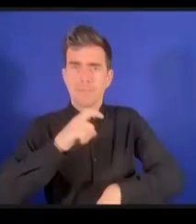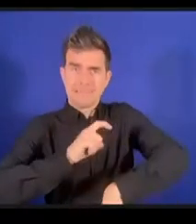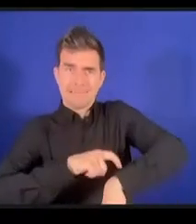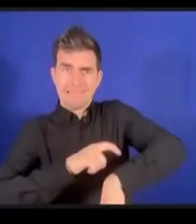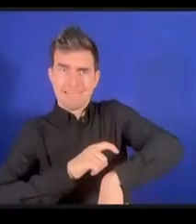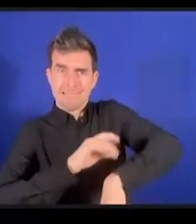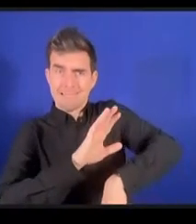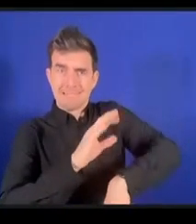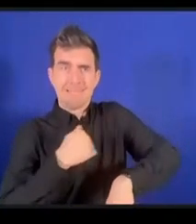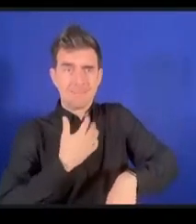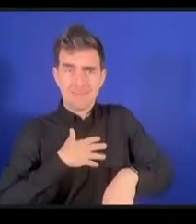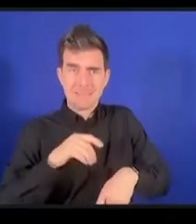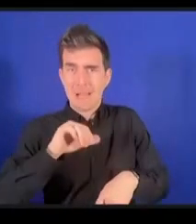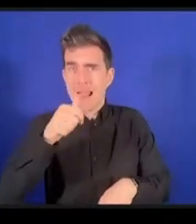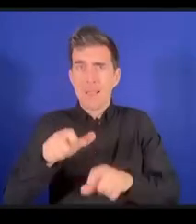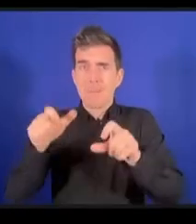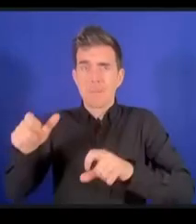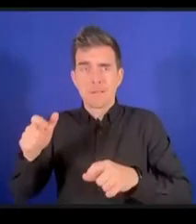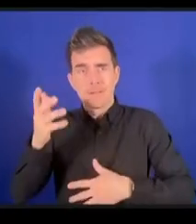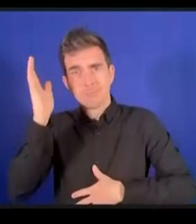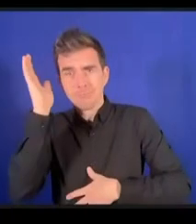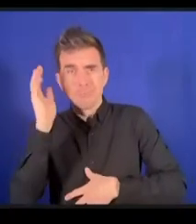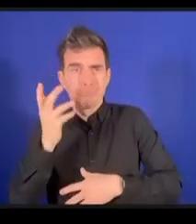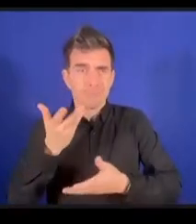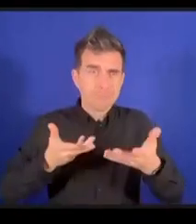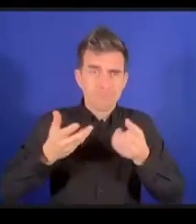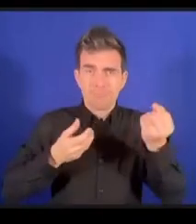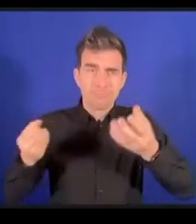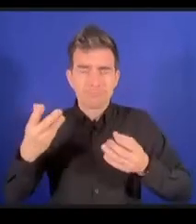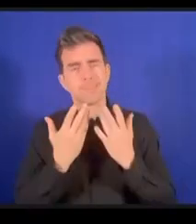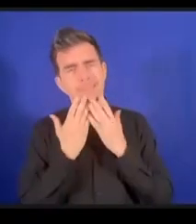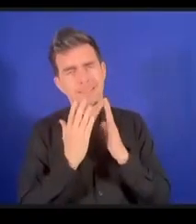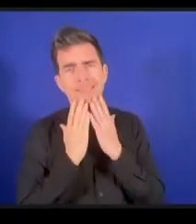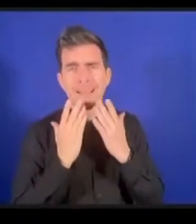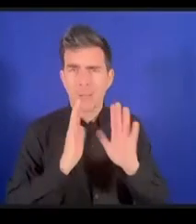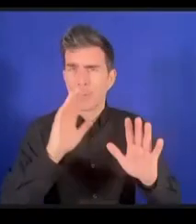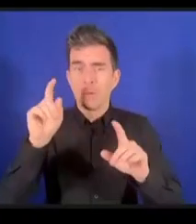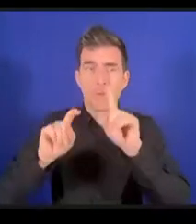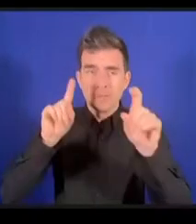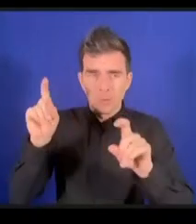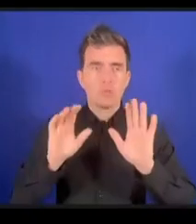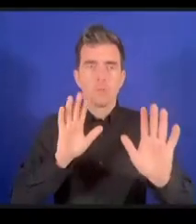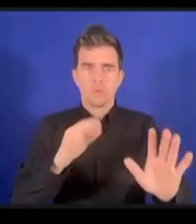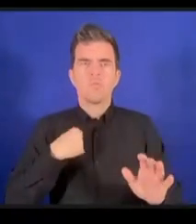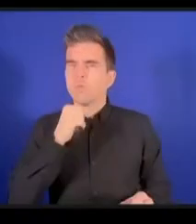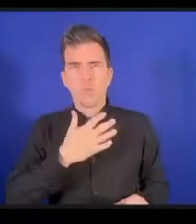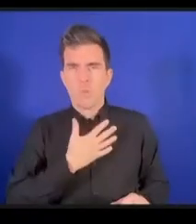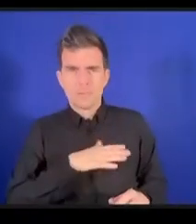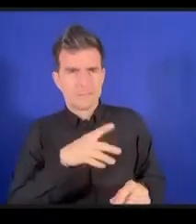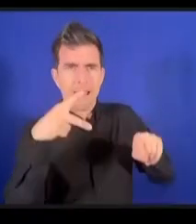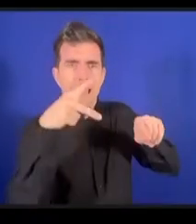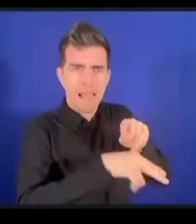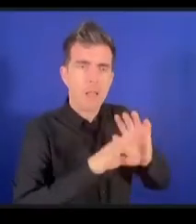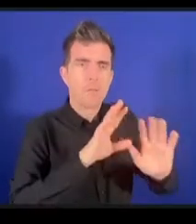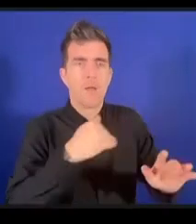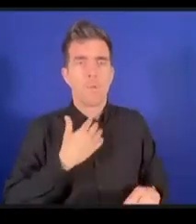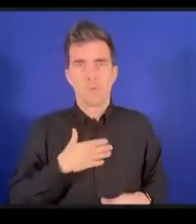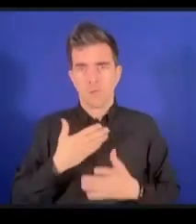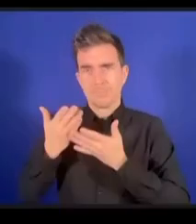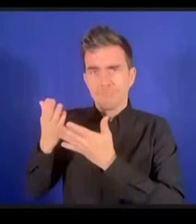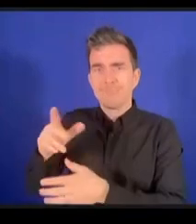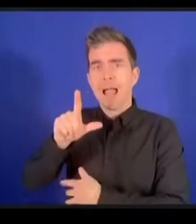d'autres prendre la parole merci beaucoup je ne veux pas vous interrompre mais il faut aussi donner l'occasion à Lisa de